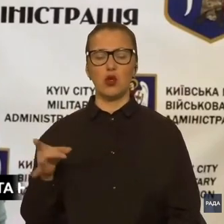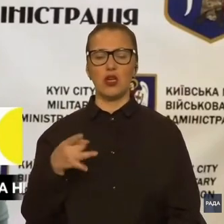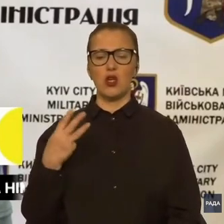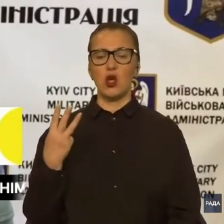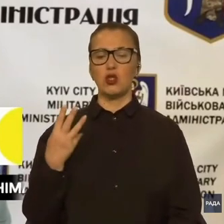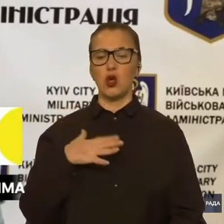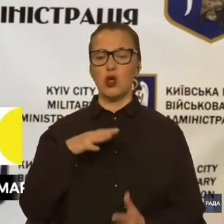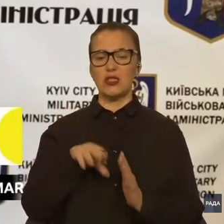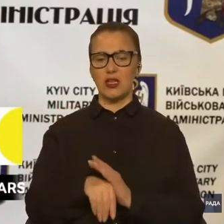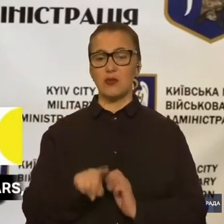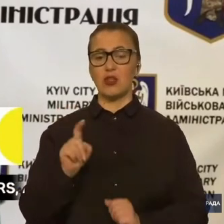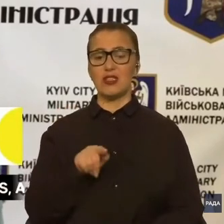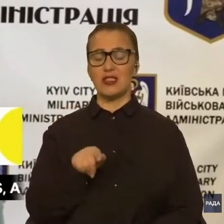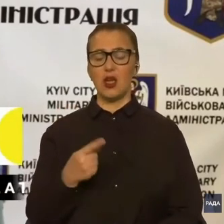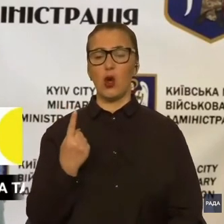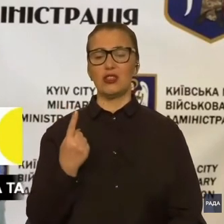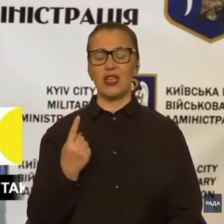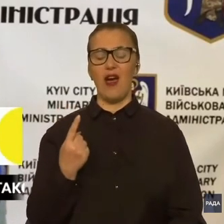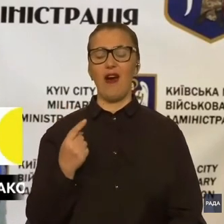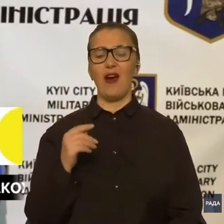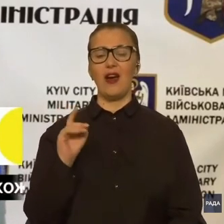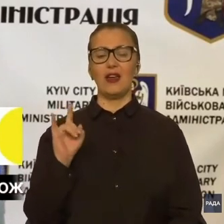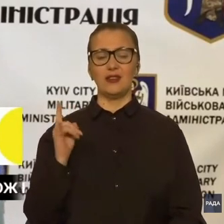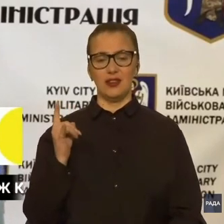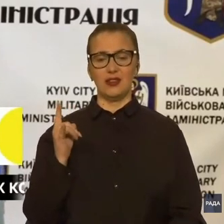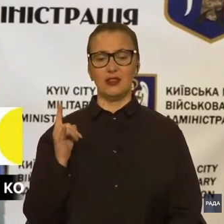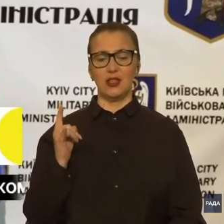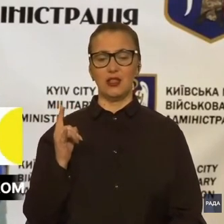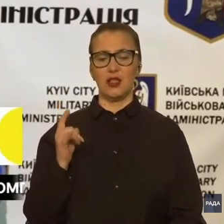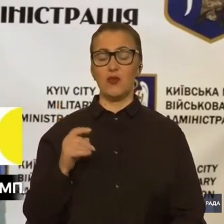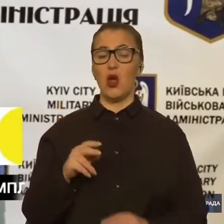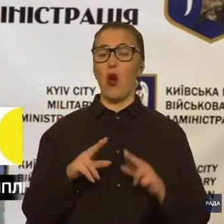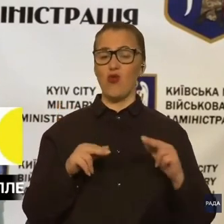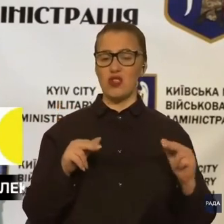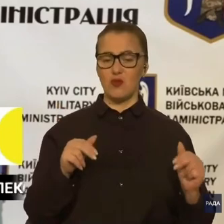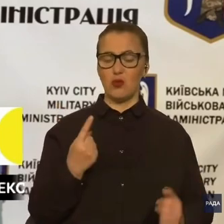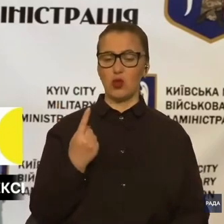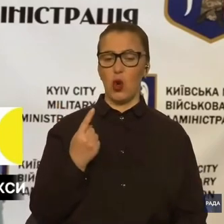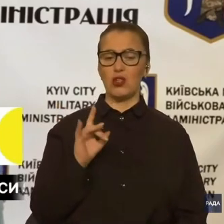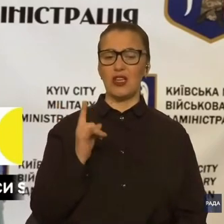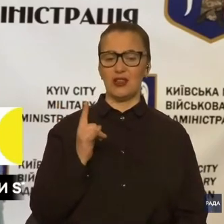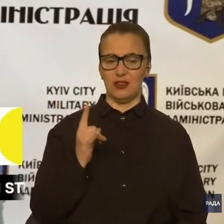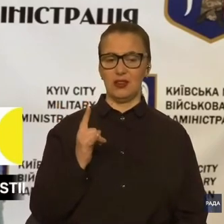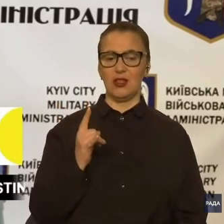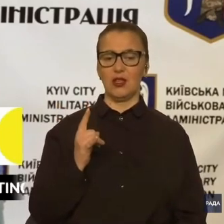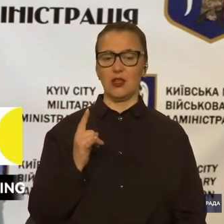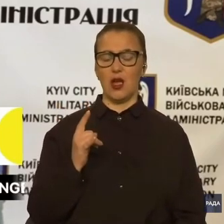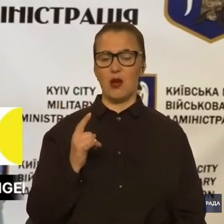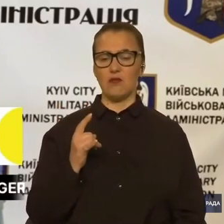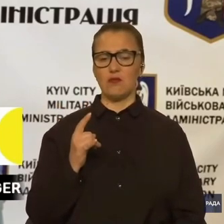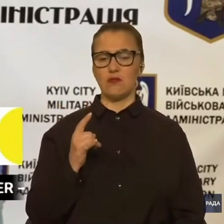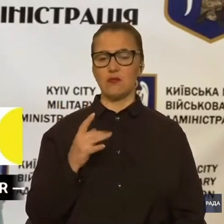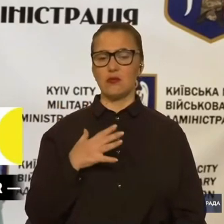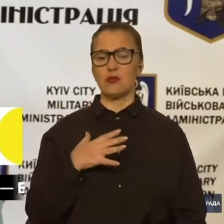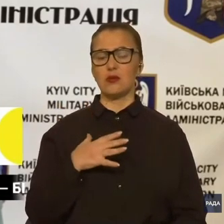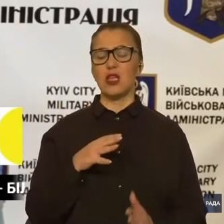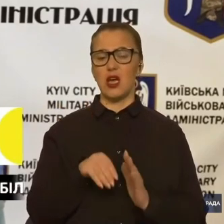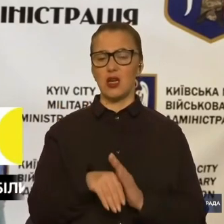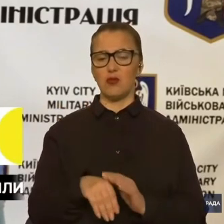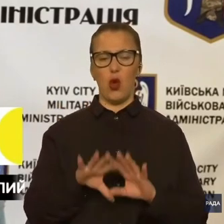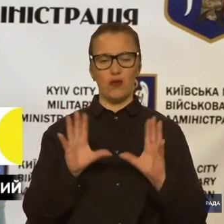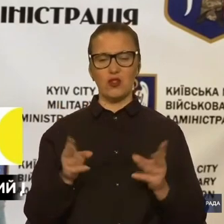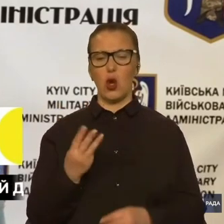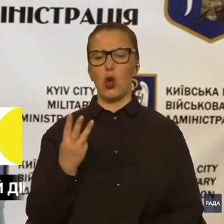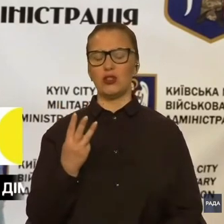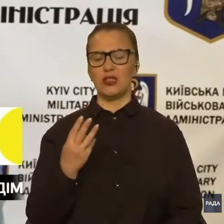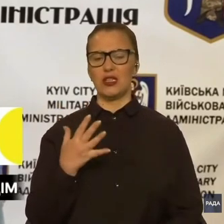них одна дитина і десь осіб травмована, з них одна дитина в Дніпровському і особи травмована. Тобто, всього три загиблих особи,